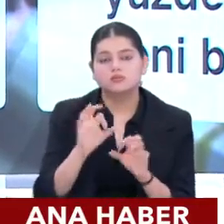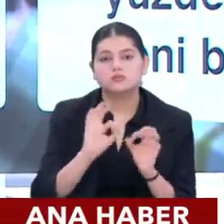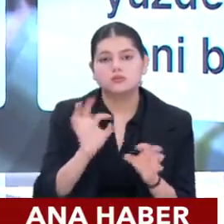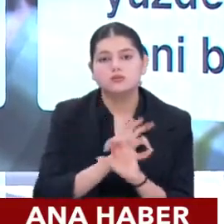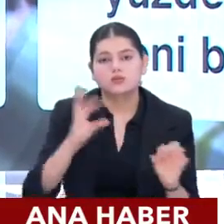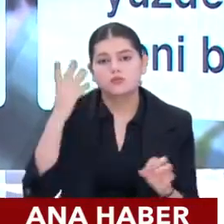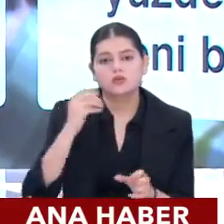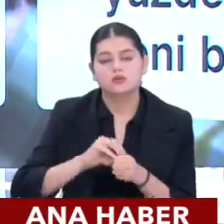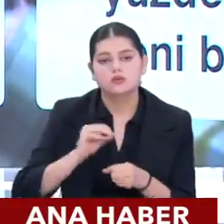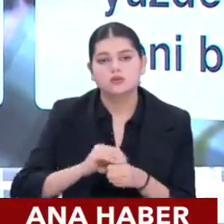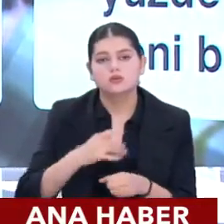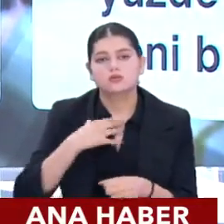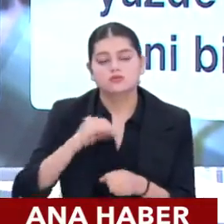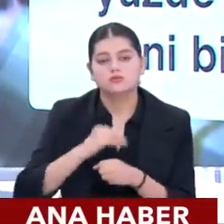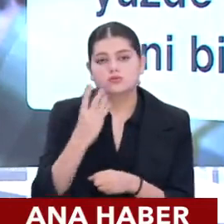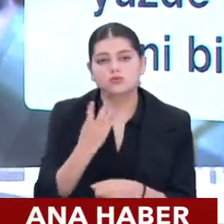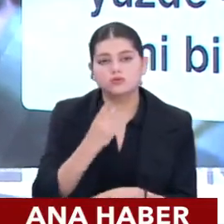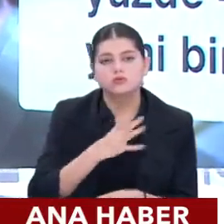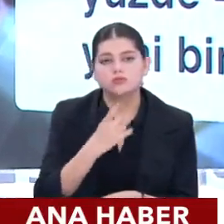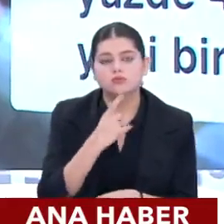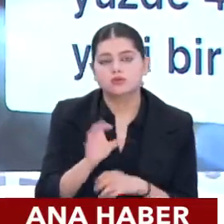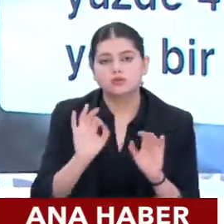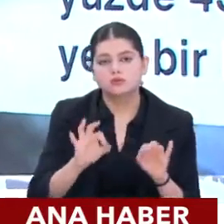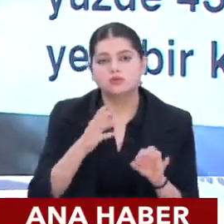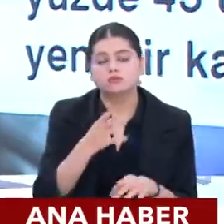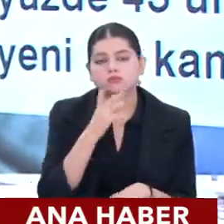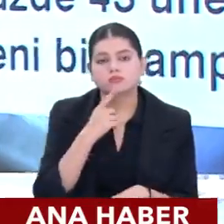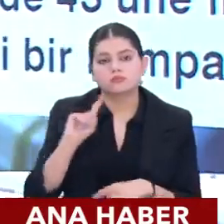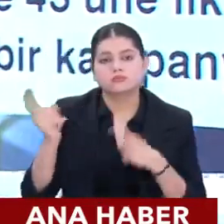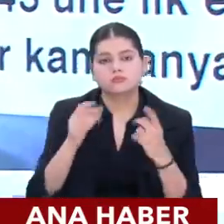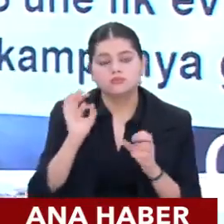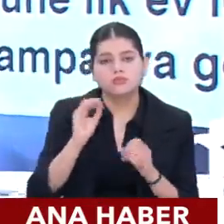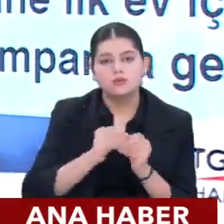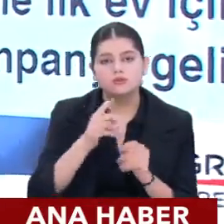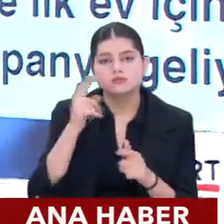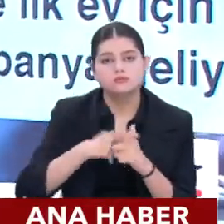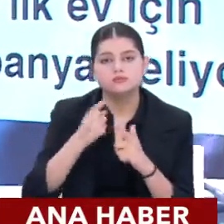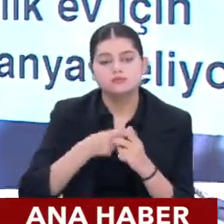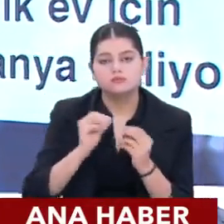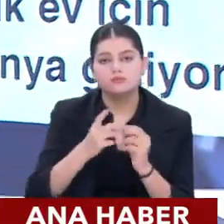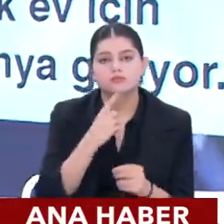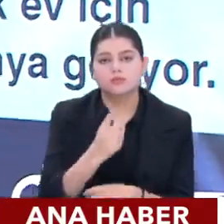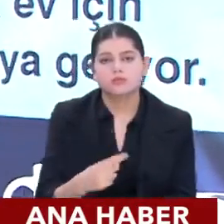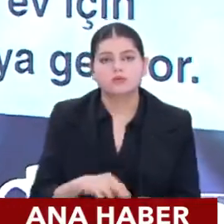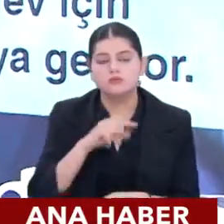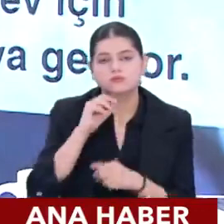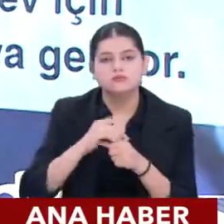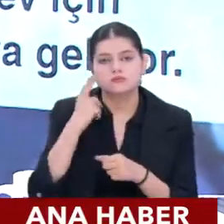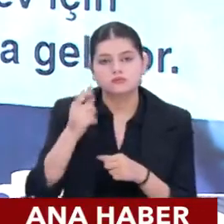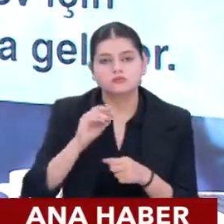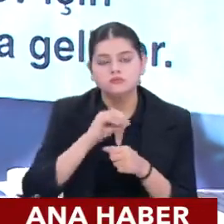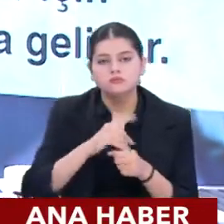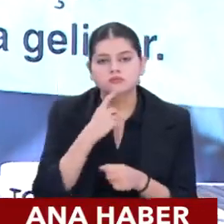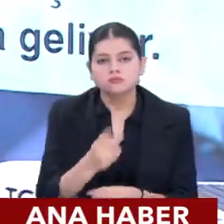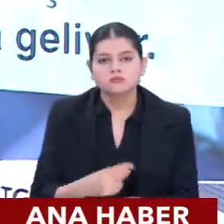ancak tam anlamıyla huzura ermiş olacağız. Şimdi efendim, bir diğer önemli mesele, kiracıların meselesi. Rakamlara